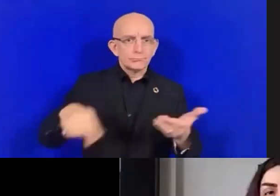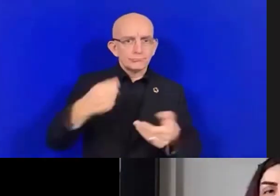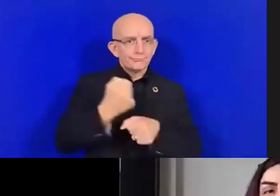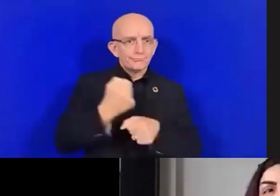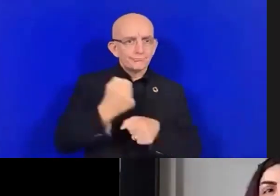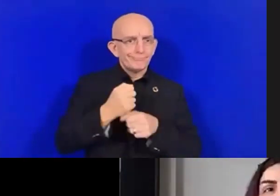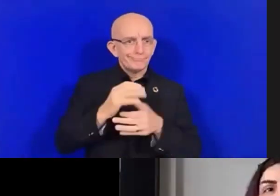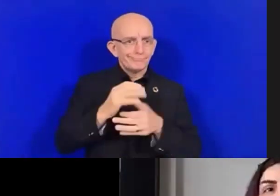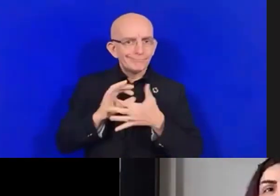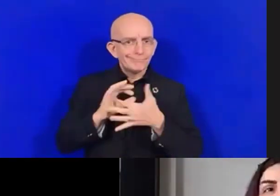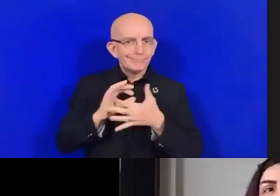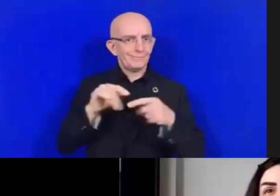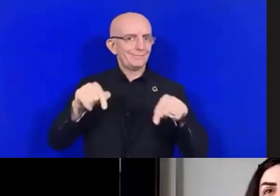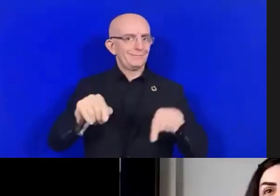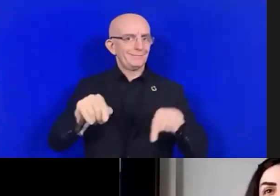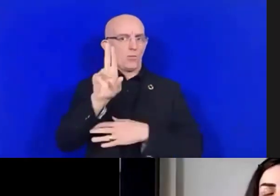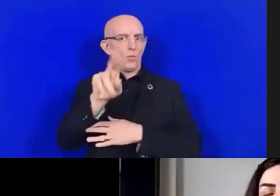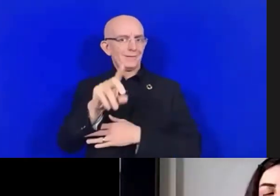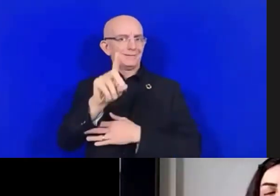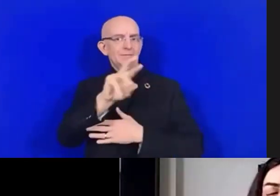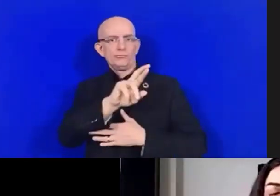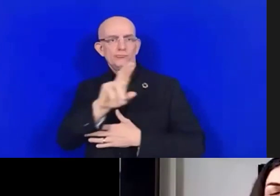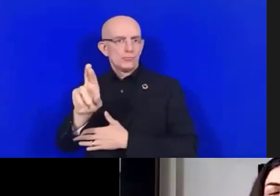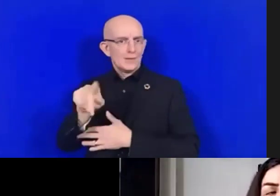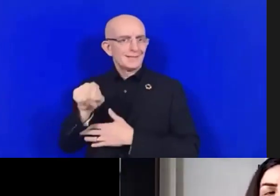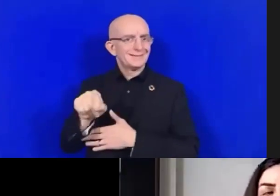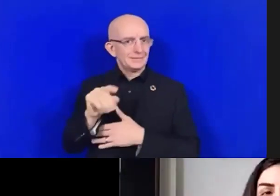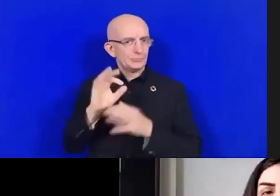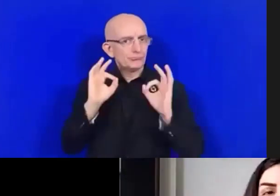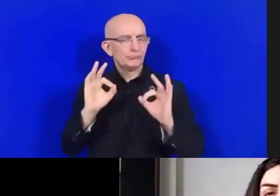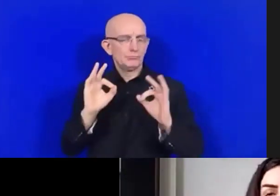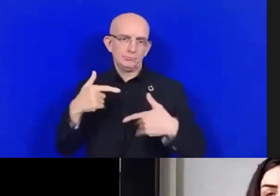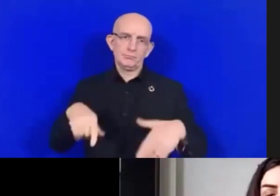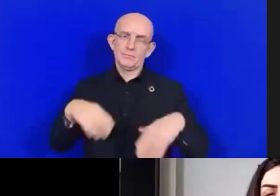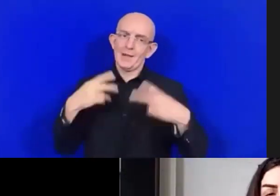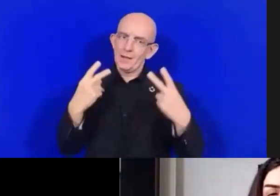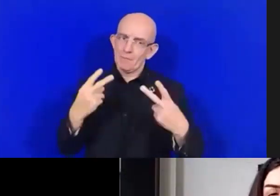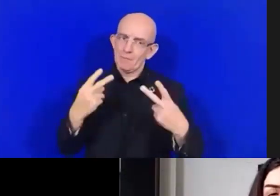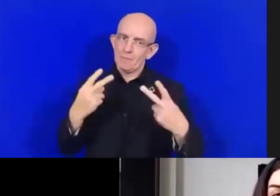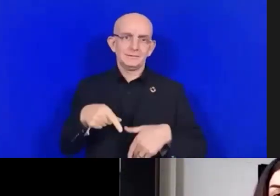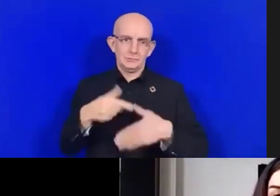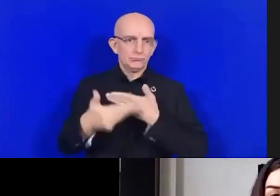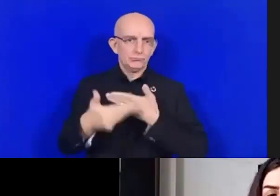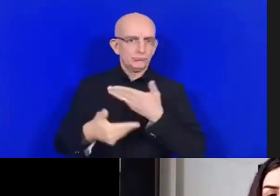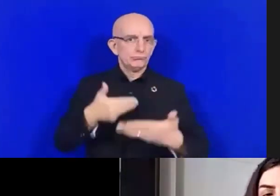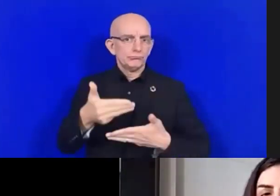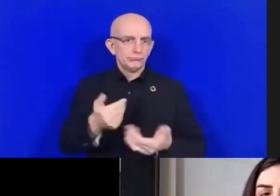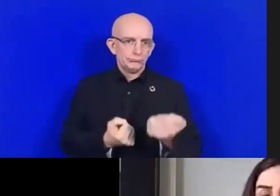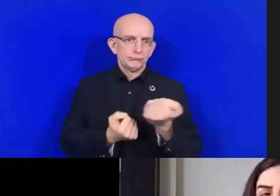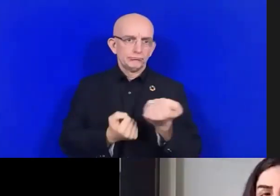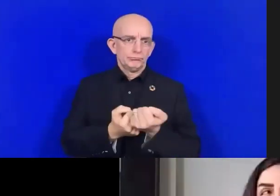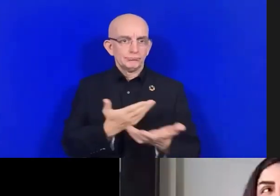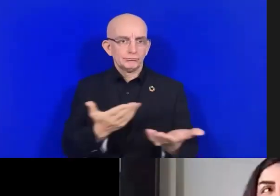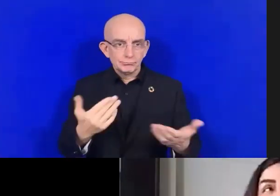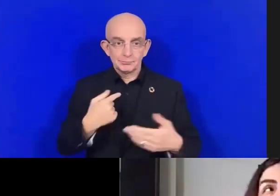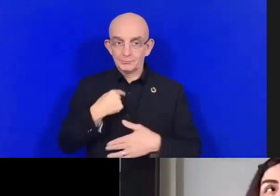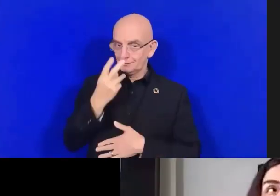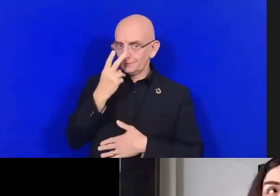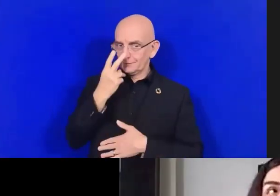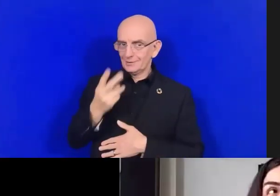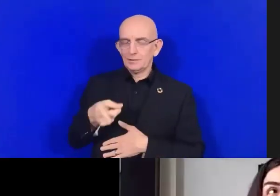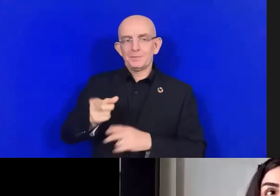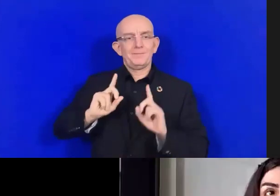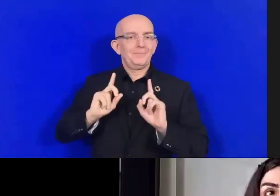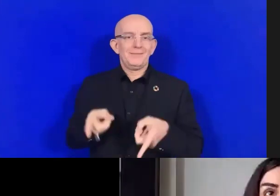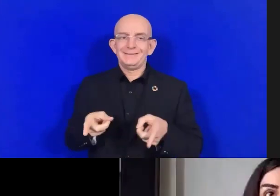permet de réaliser des efforts dans un cadre inclusif et faire de la réduction des risques de